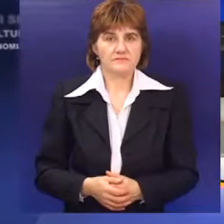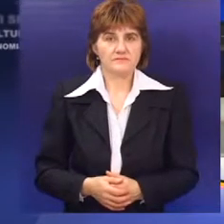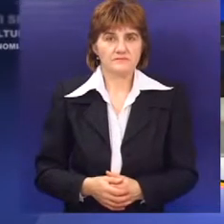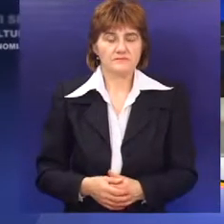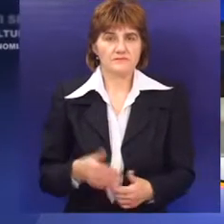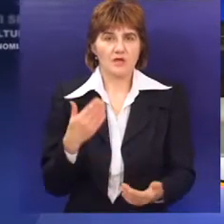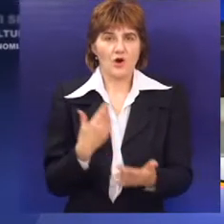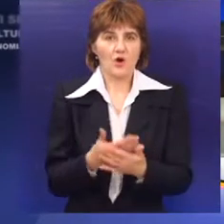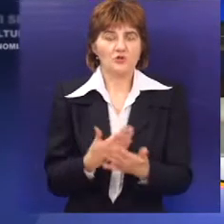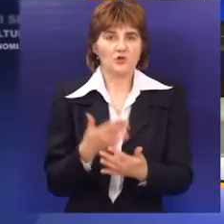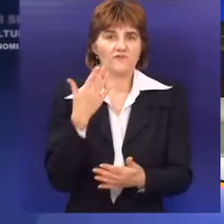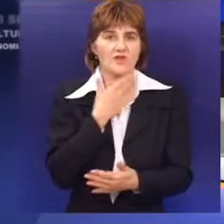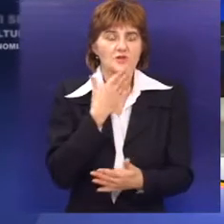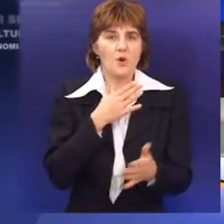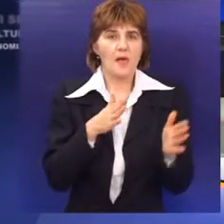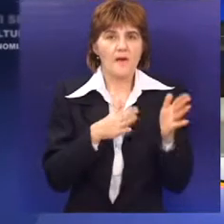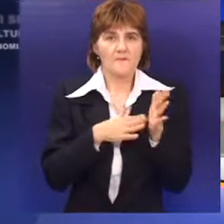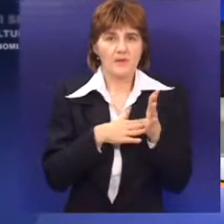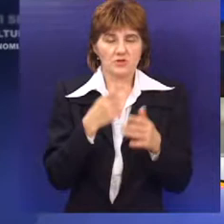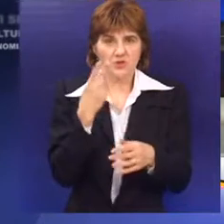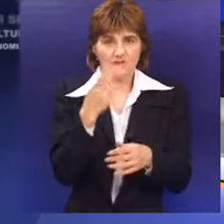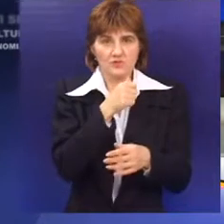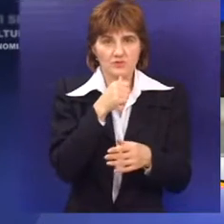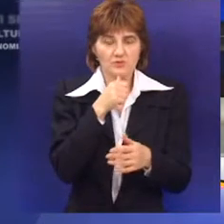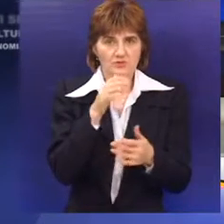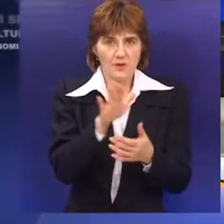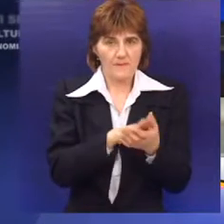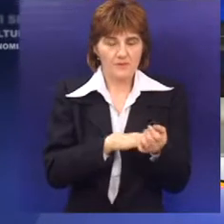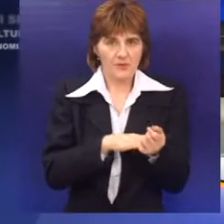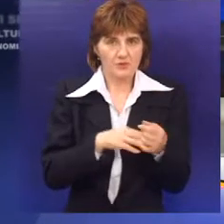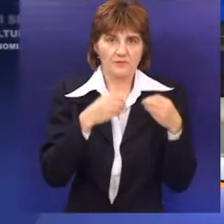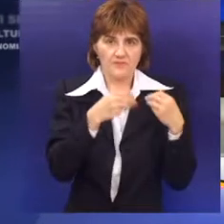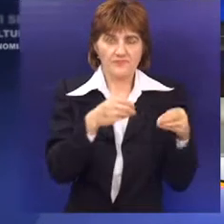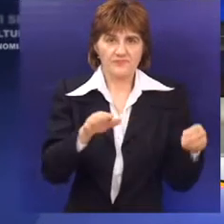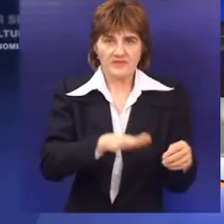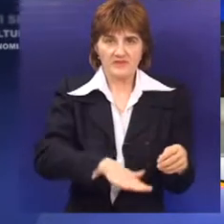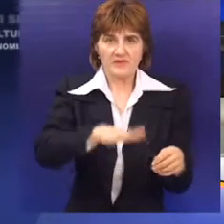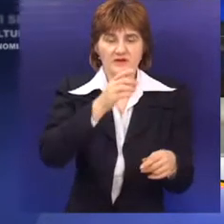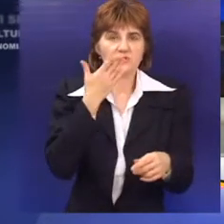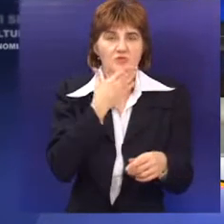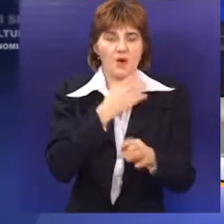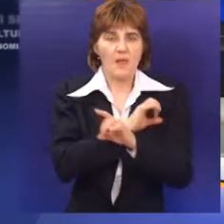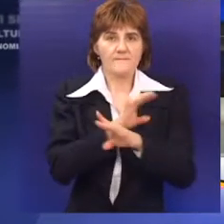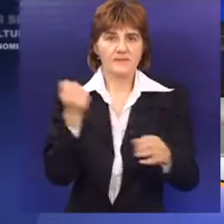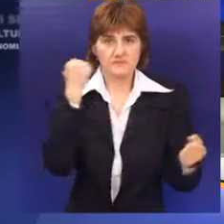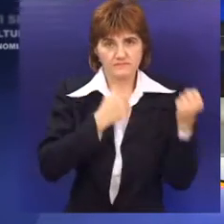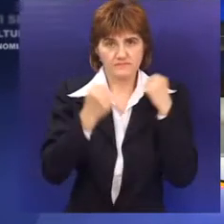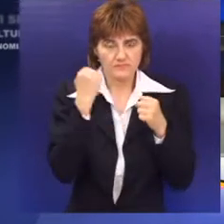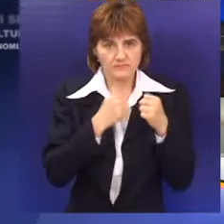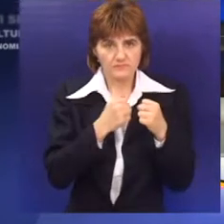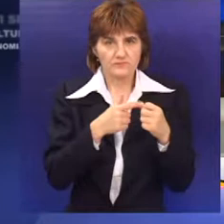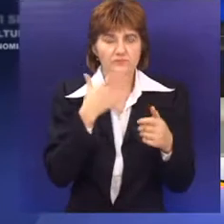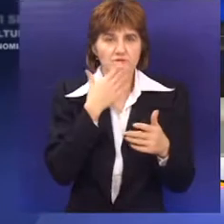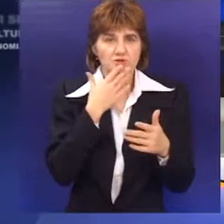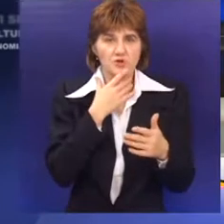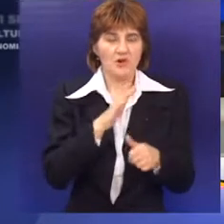Osnovna škola Matko Vuković pre dve godine počela je da realizuje projekat Škola bez nasilja pod pokroviteljstvom UNICEF-a. Glavni cilj